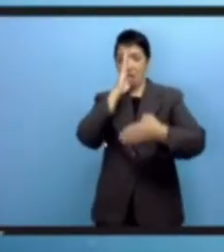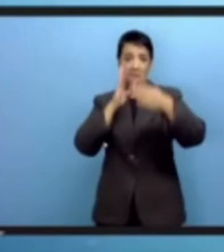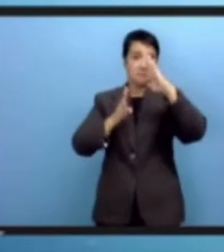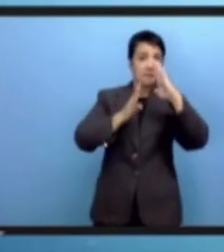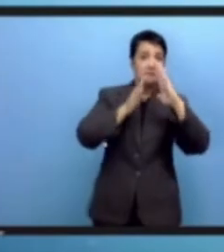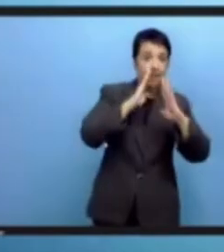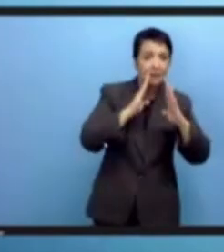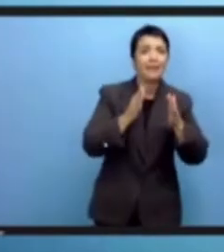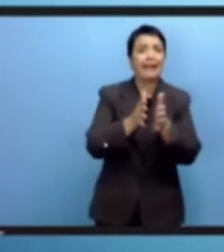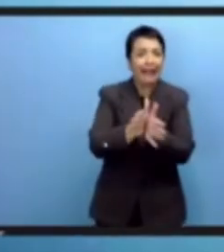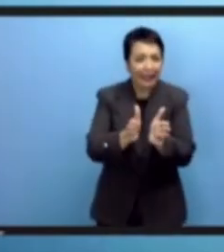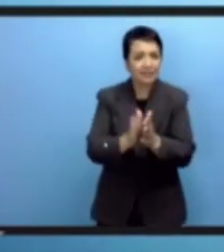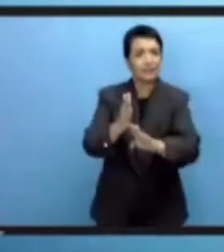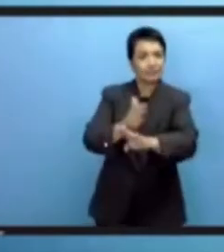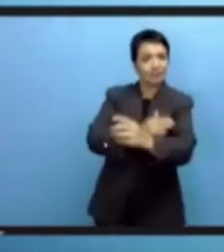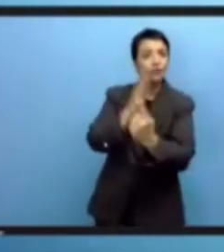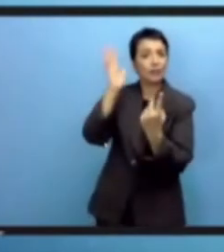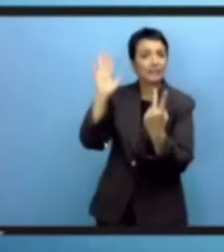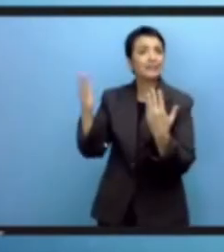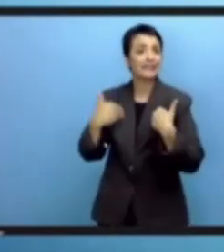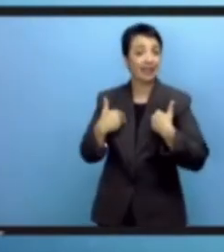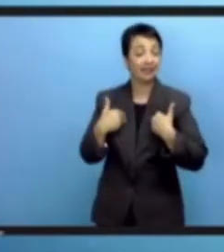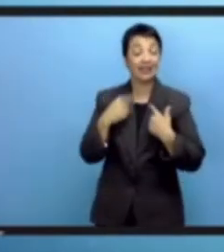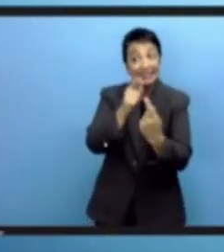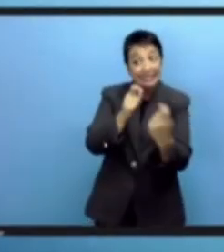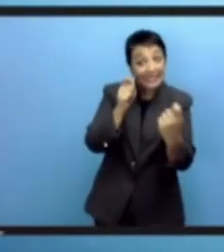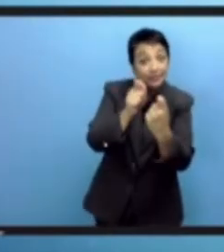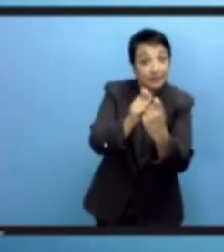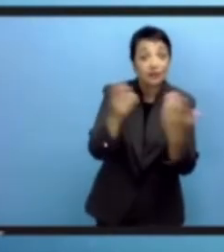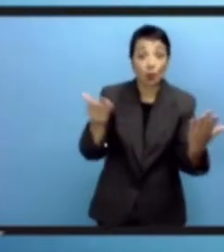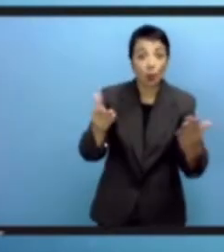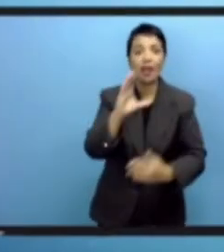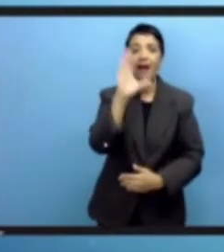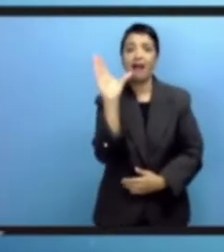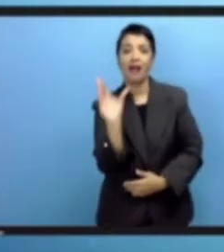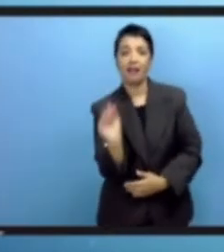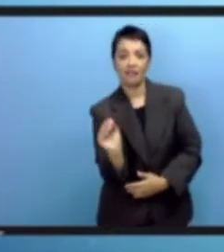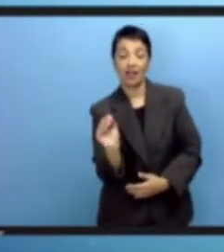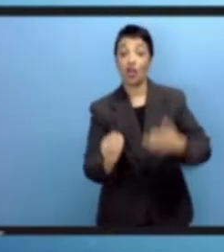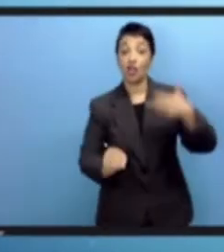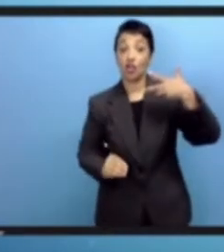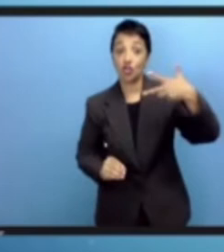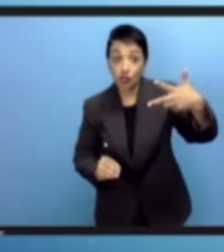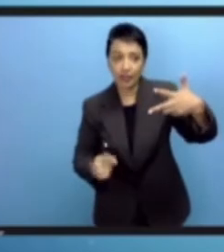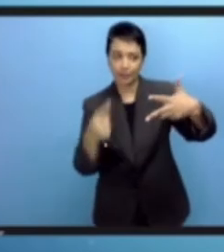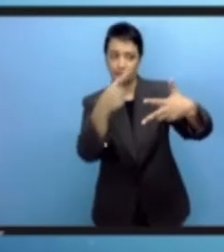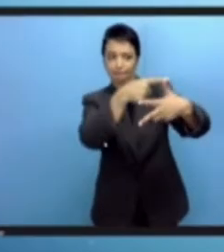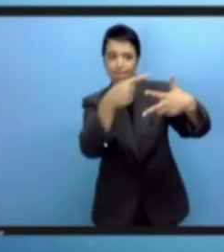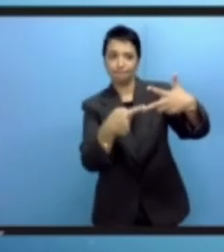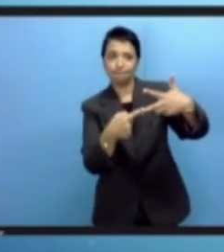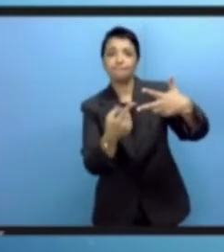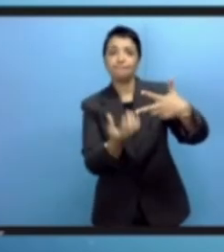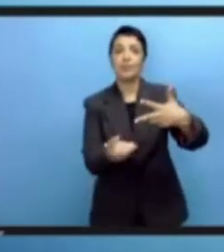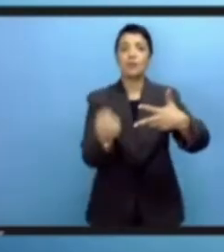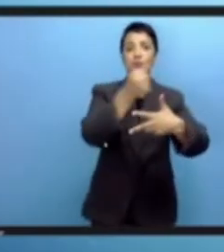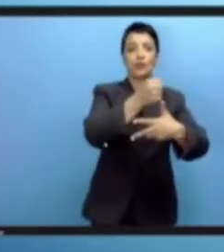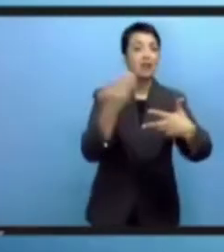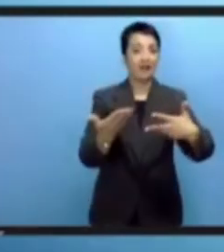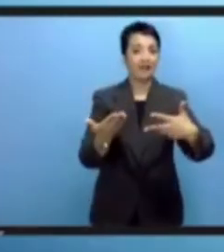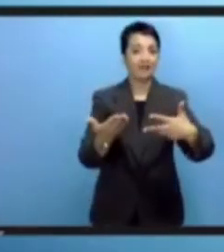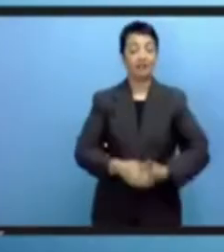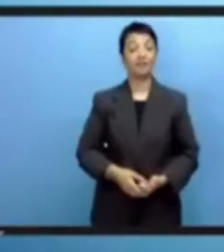المقبلة إن التحديات تحديات كثيرة وقد ذكرها المتحدثون سبقون في